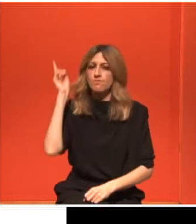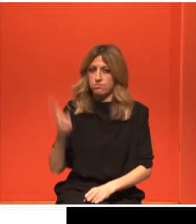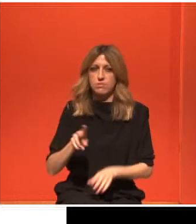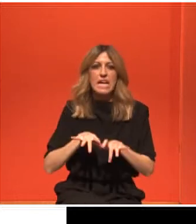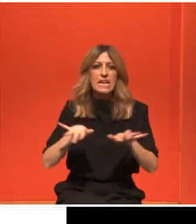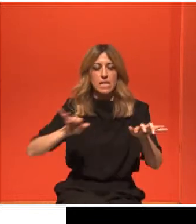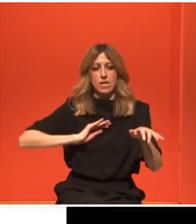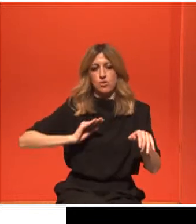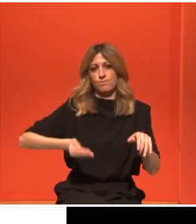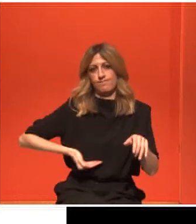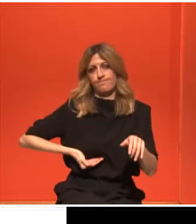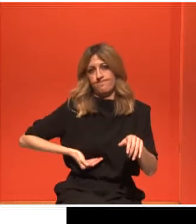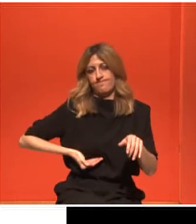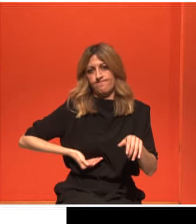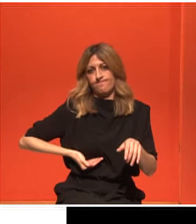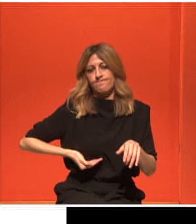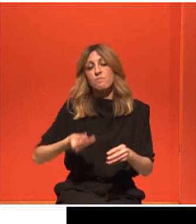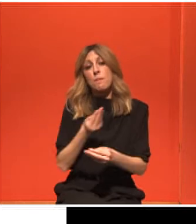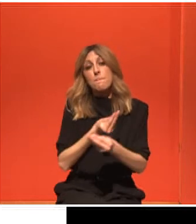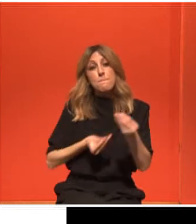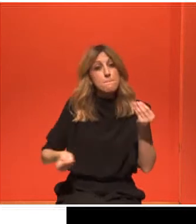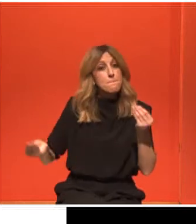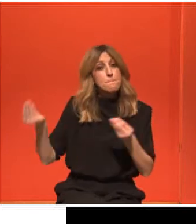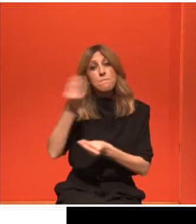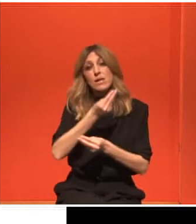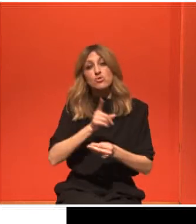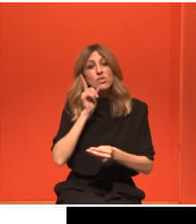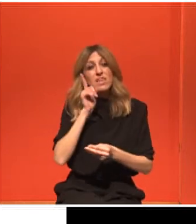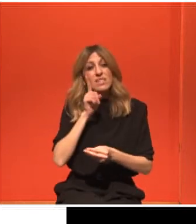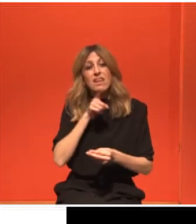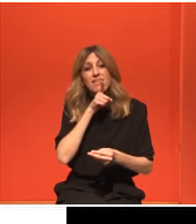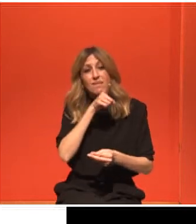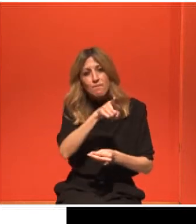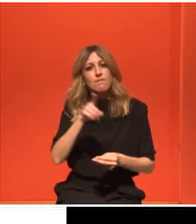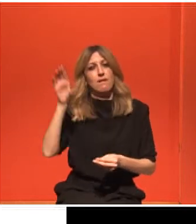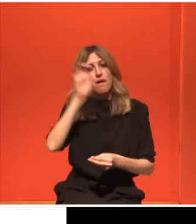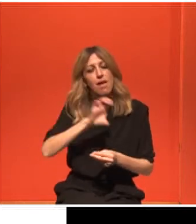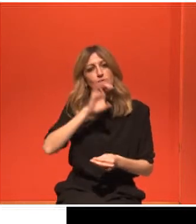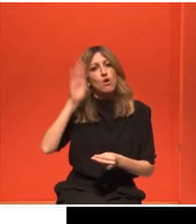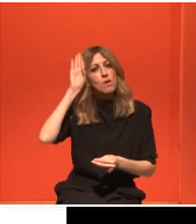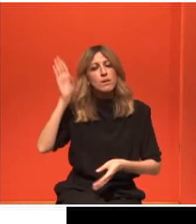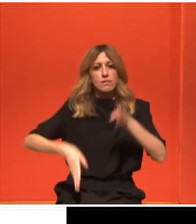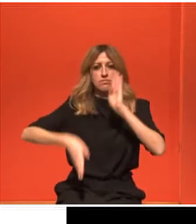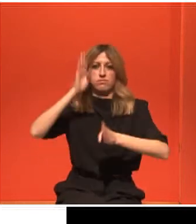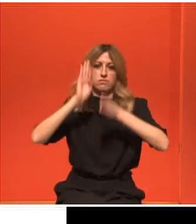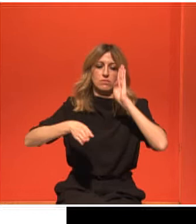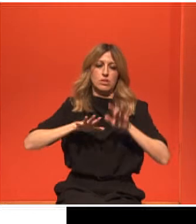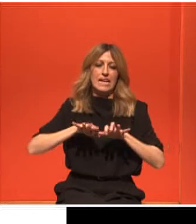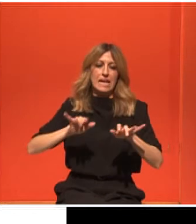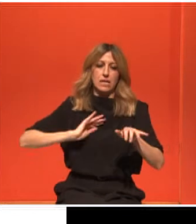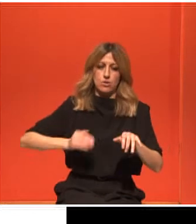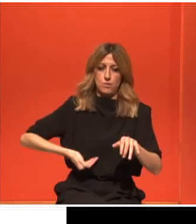μαστού. Είναι οι περιοχές με τα περισσότερα περιστατικά κατά αναλογία πληθυσμού. Και βλέπετε επίσης